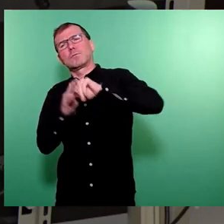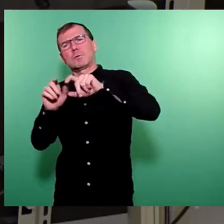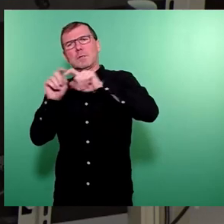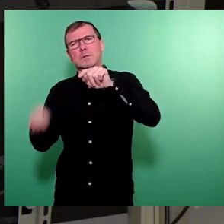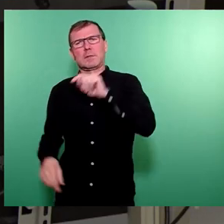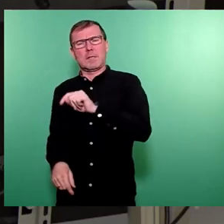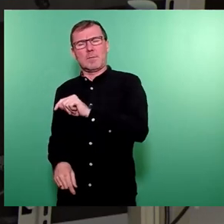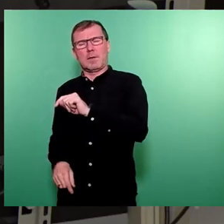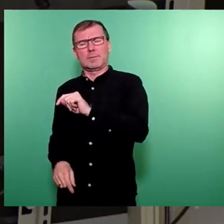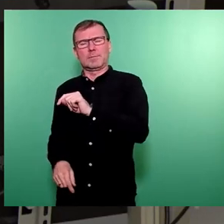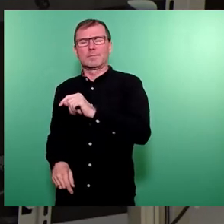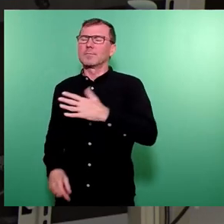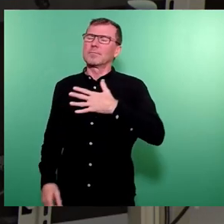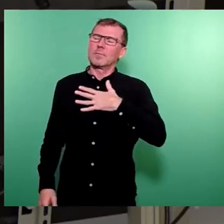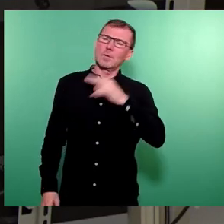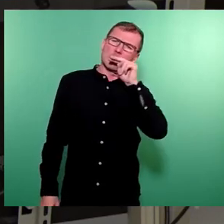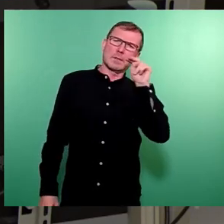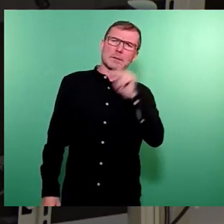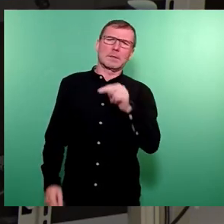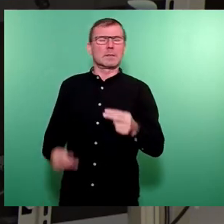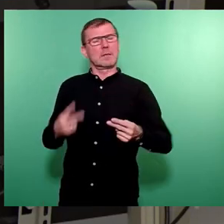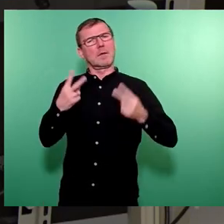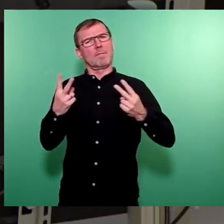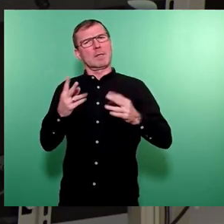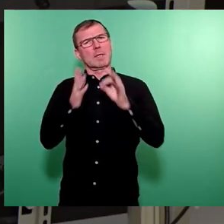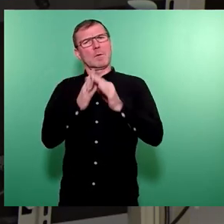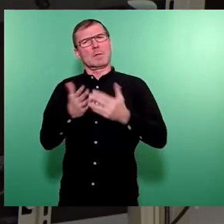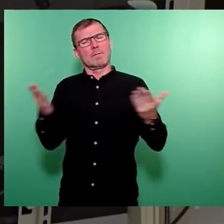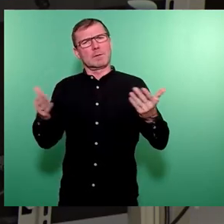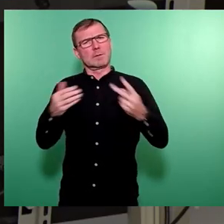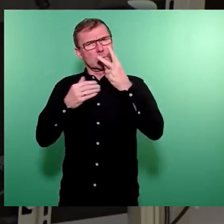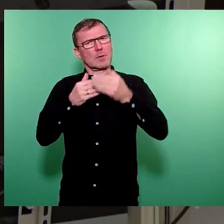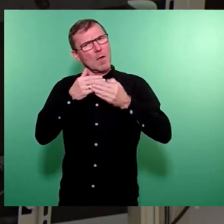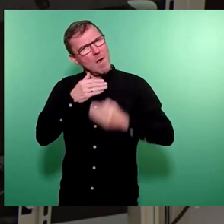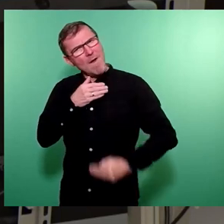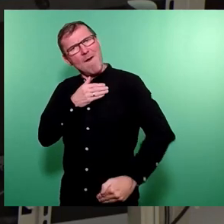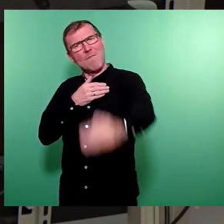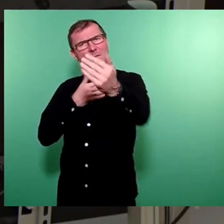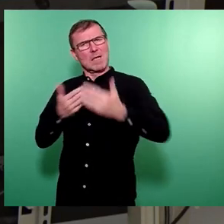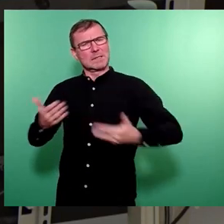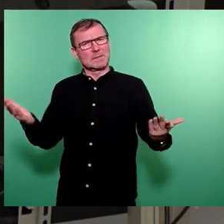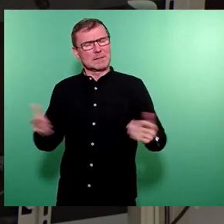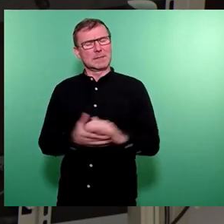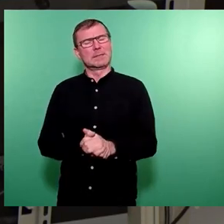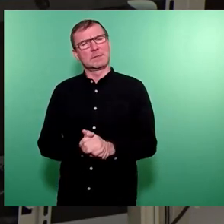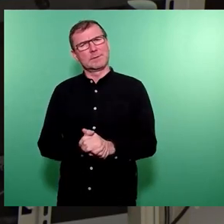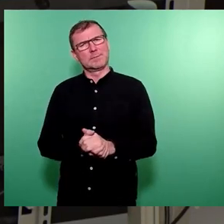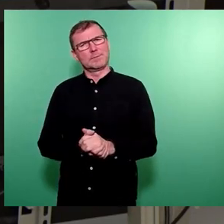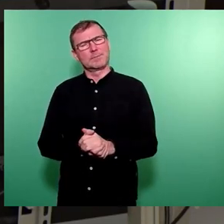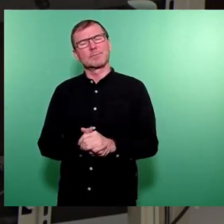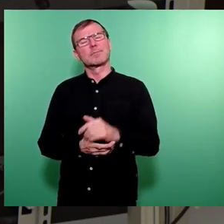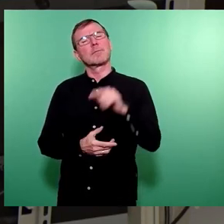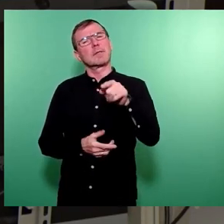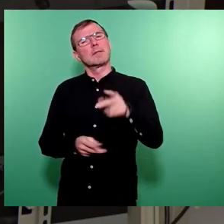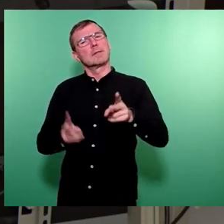Was aus unserer Sicht wirklich wichtig war und auch nach vorne gewandt ist, das sind,